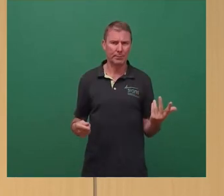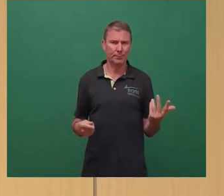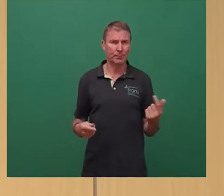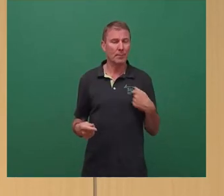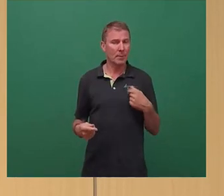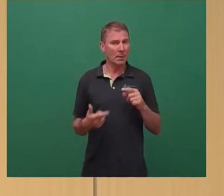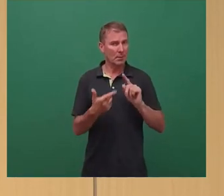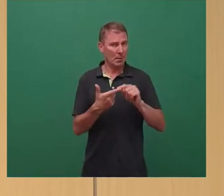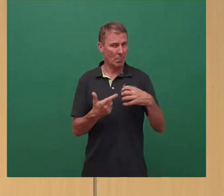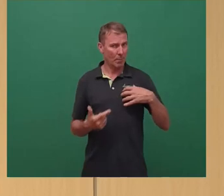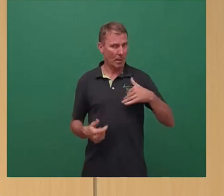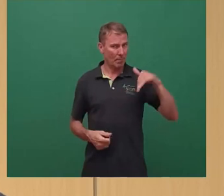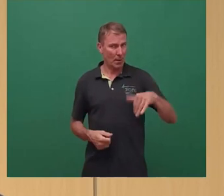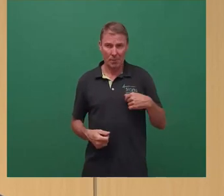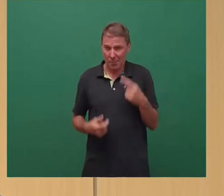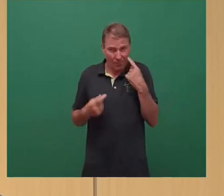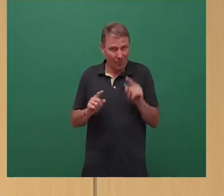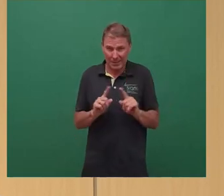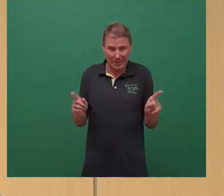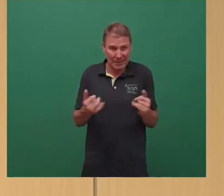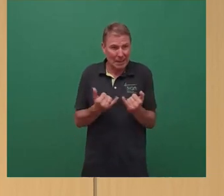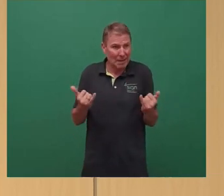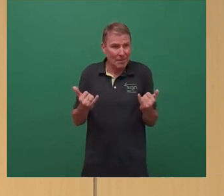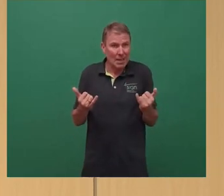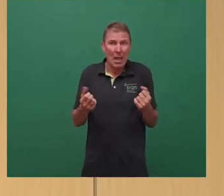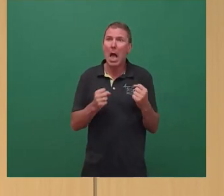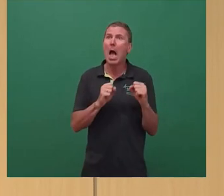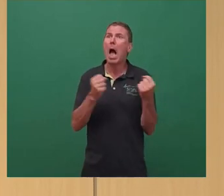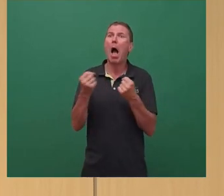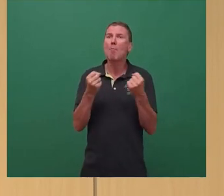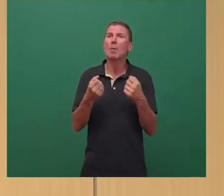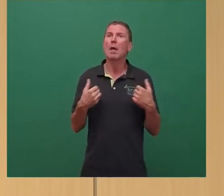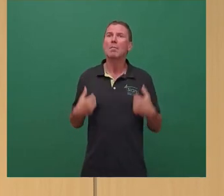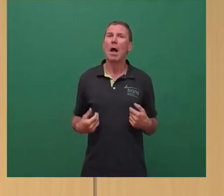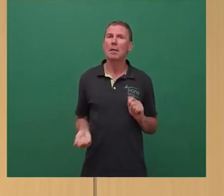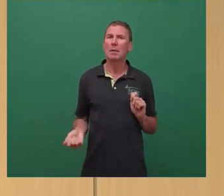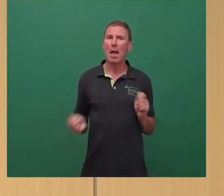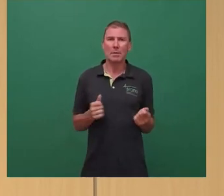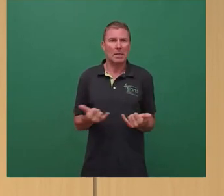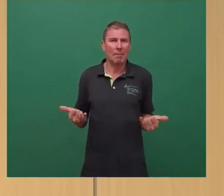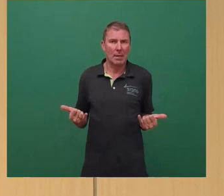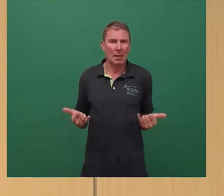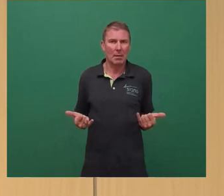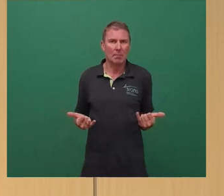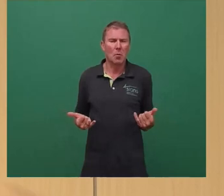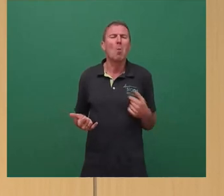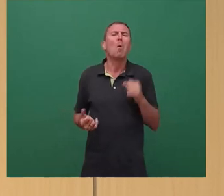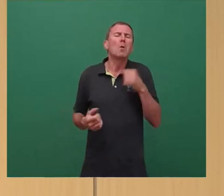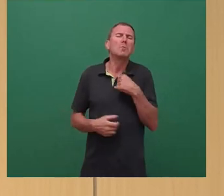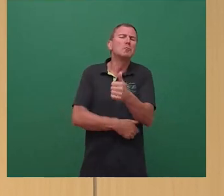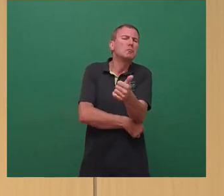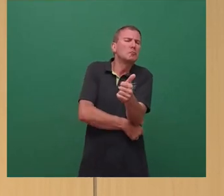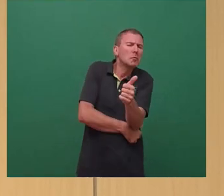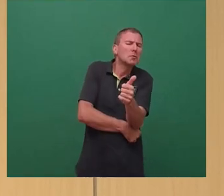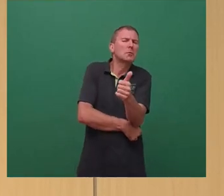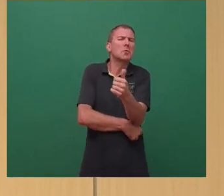allem haben, ist, wir wissen noch gar nicht, wie sich das Mobilitätsverhalten langfristig verändert. Wir alle können mit Annahmen arbeiten. Wir können Thesen